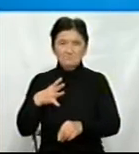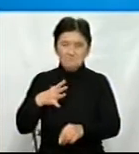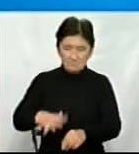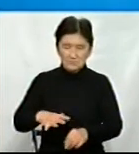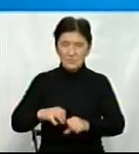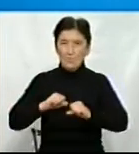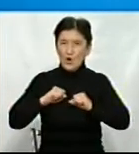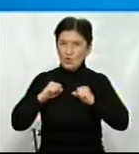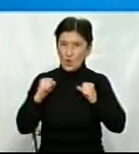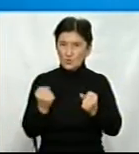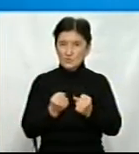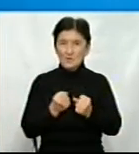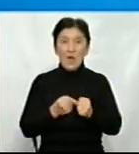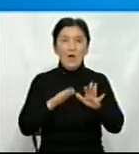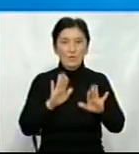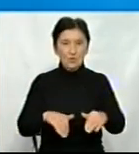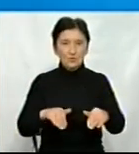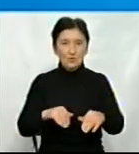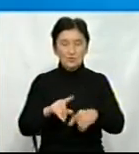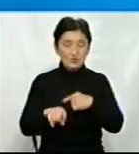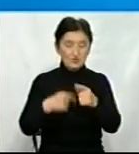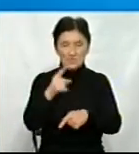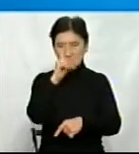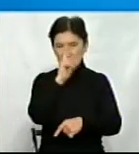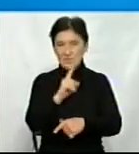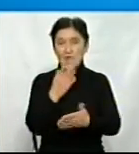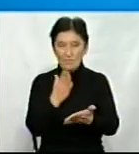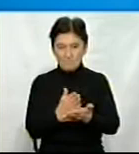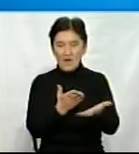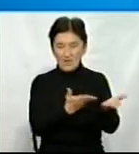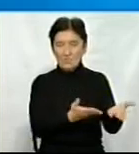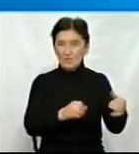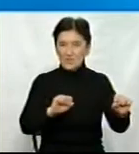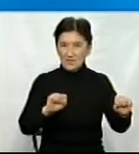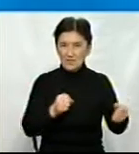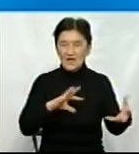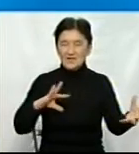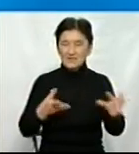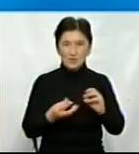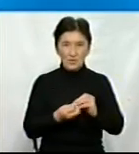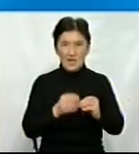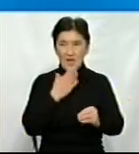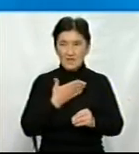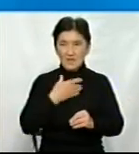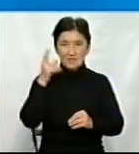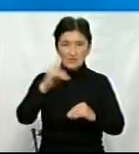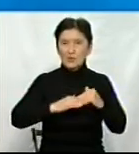потім вони відновилися, за місяць відновилися. ми маємо результати. Наприклад, на нашому науково-інноваційному полігоні